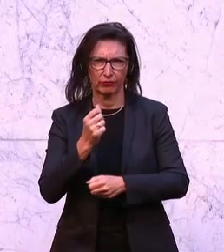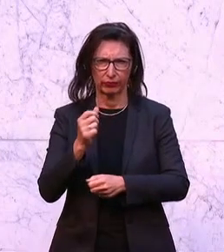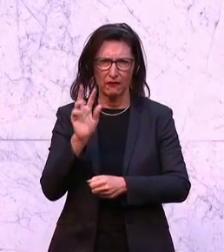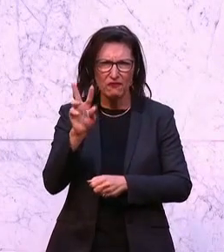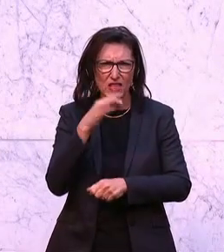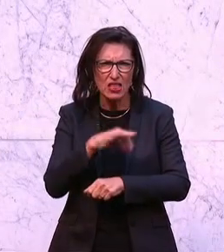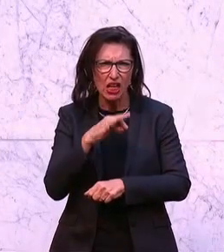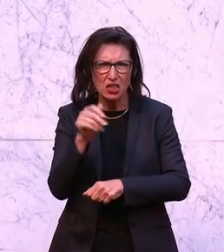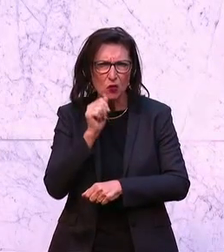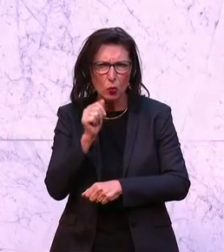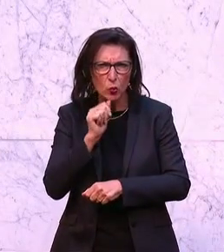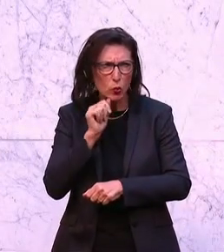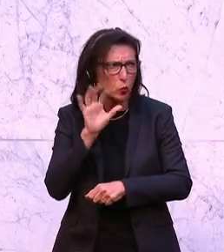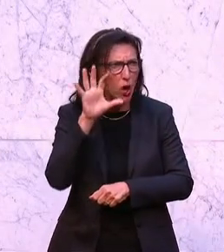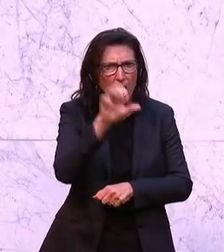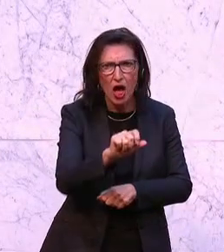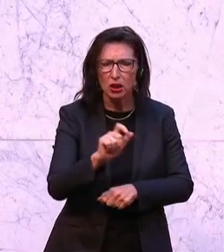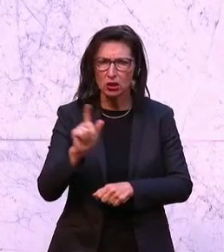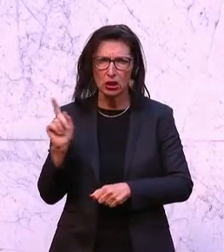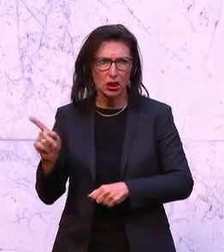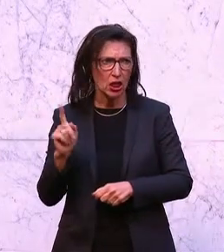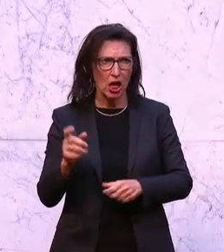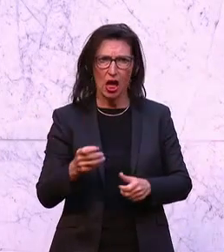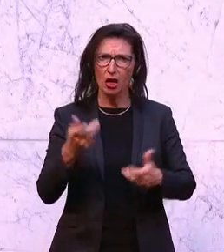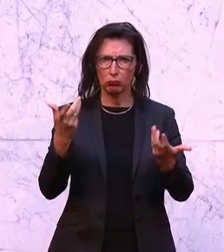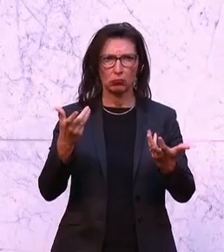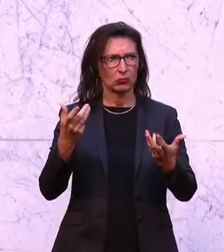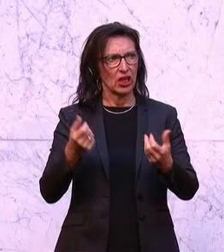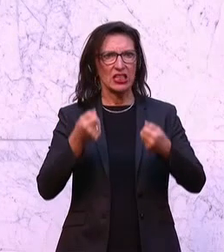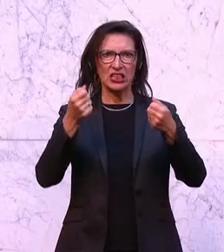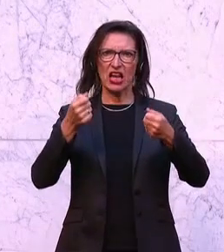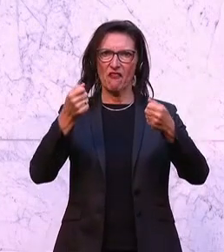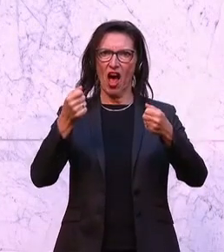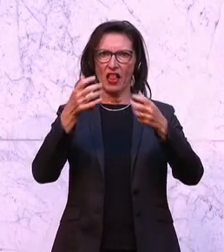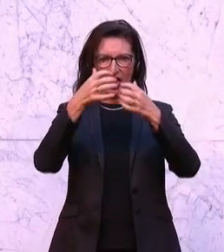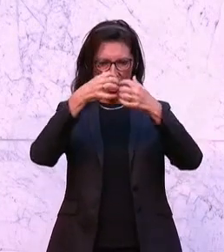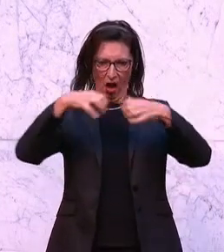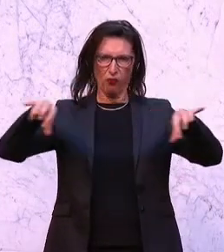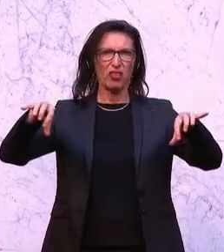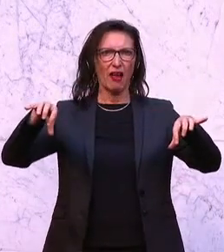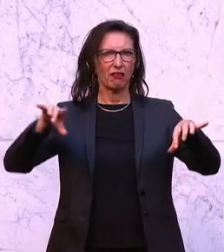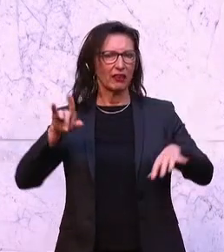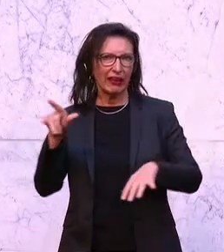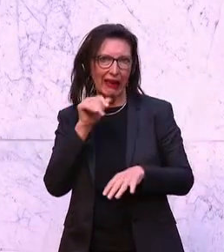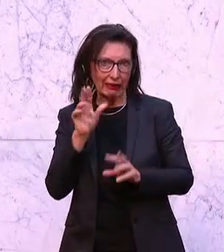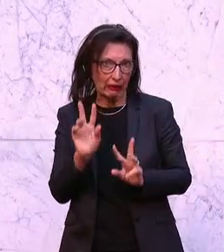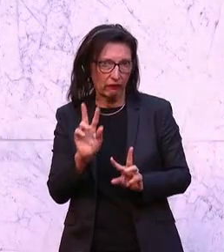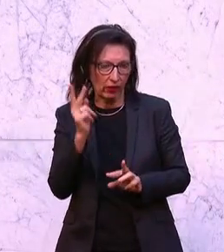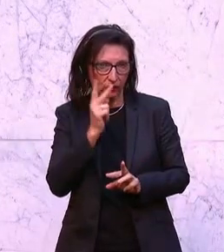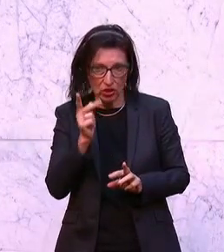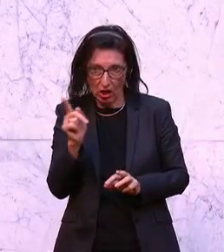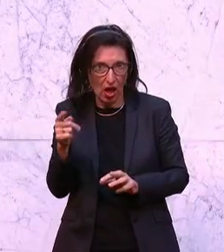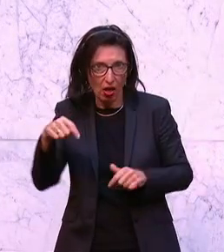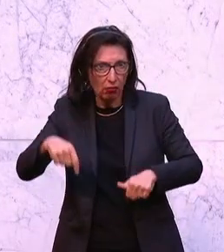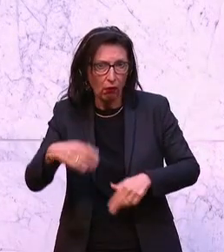Vizekanzler Koglers, der die Gewaltenteilung offensichtlich nicht wirklich verstanden hat. Er ist Gast in diesem Haus und ist